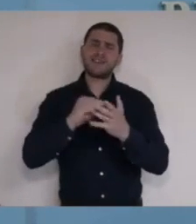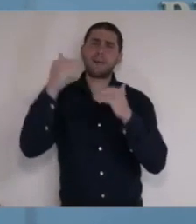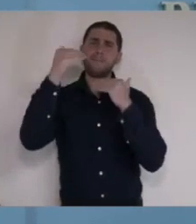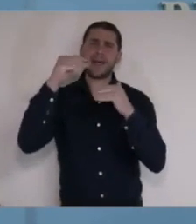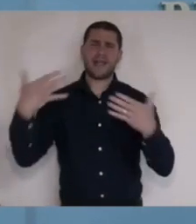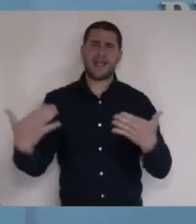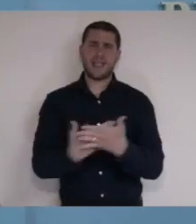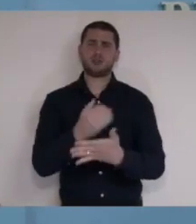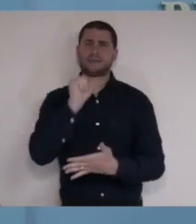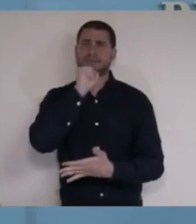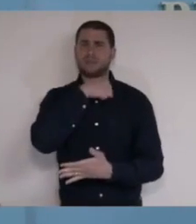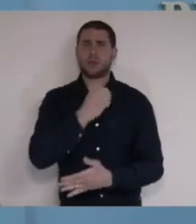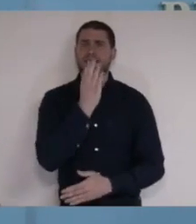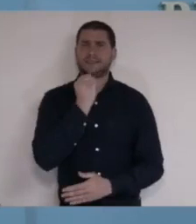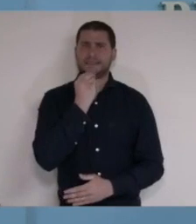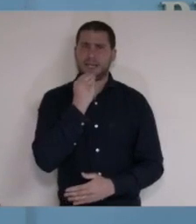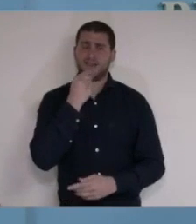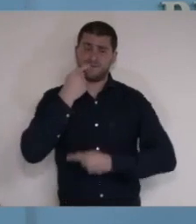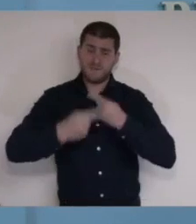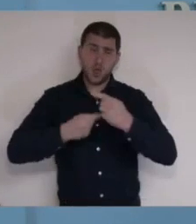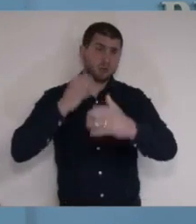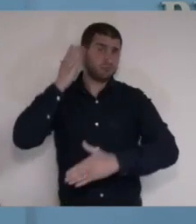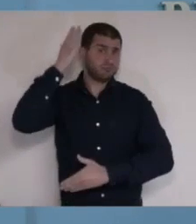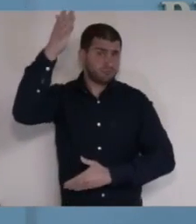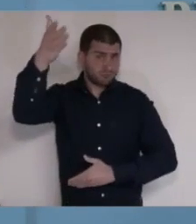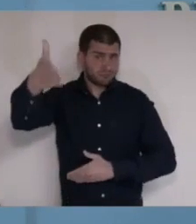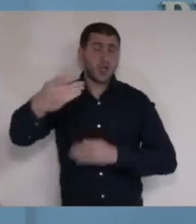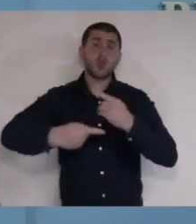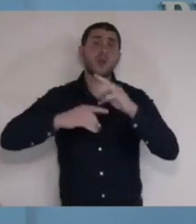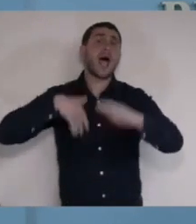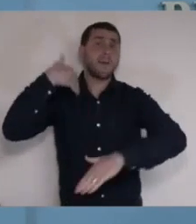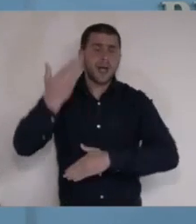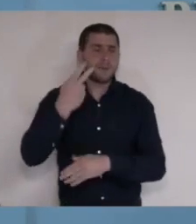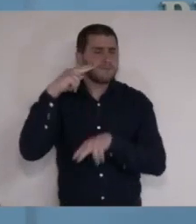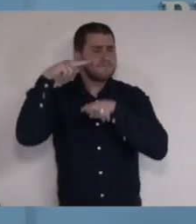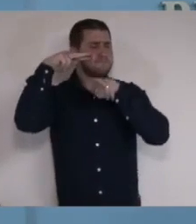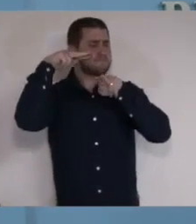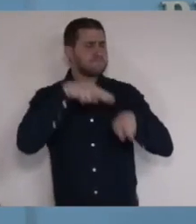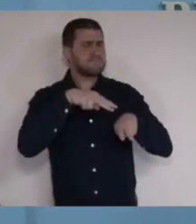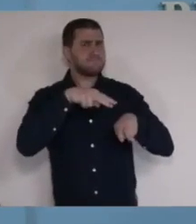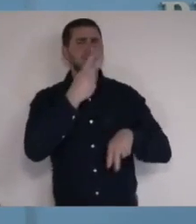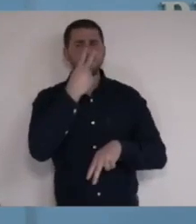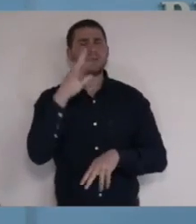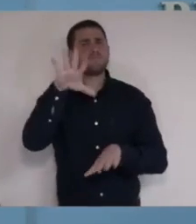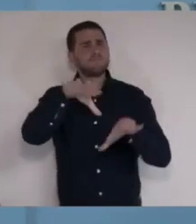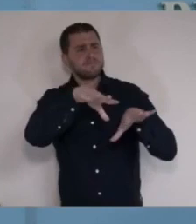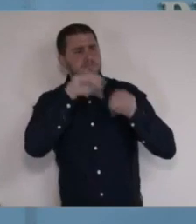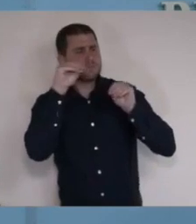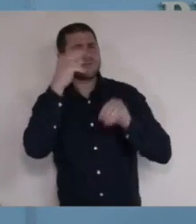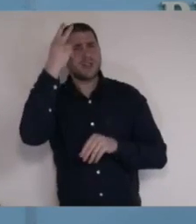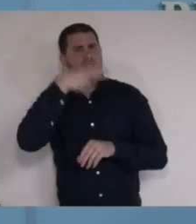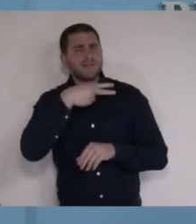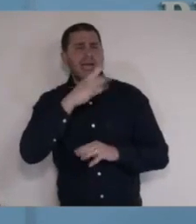בהיסטוריה של ישראל. והדורות הבאים הסתכלו עלינו כדי ללמוד